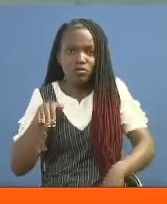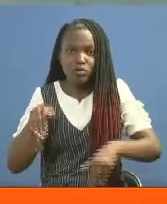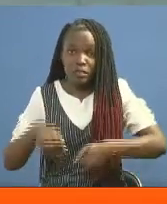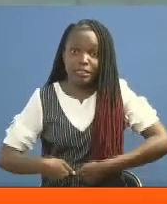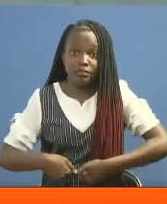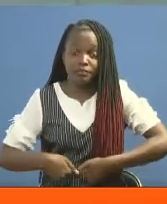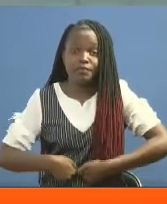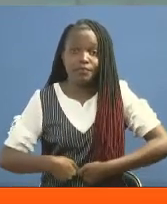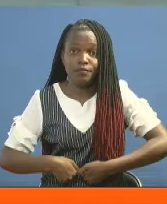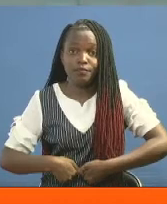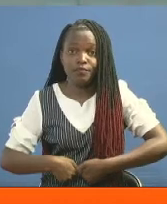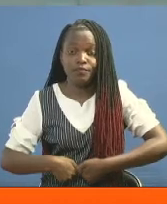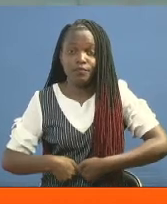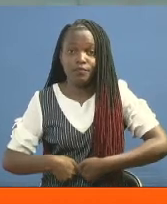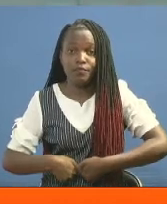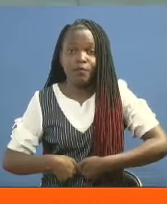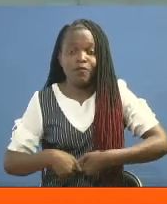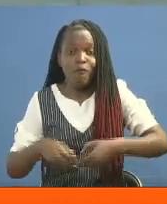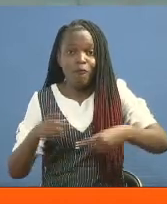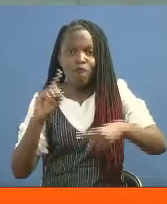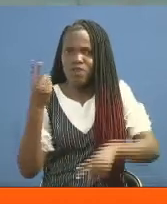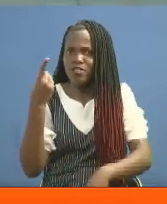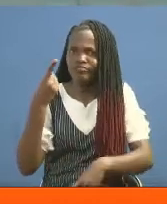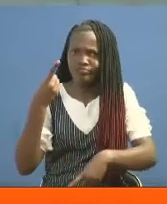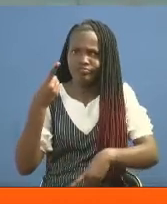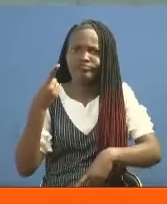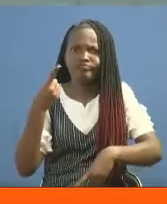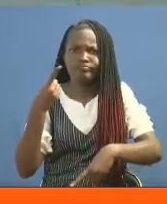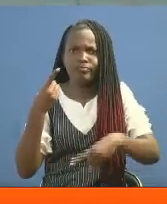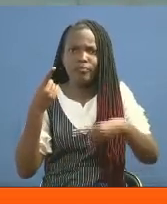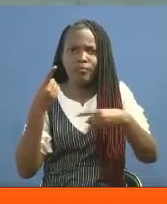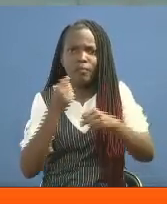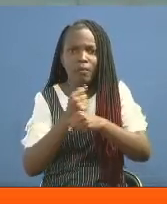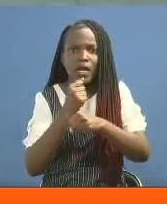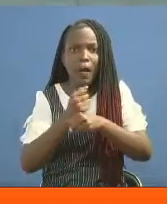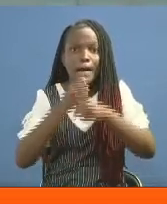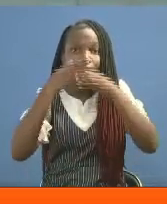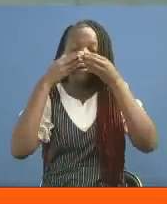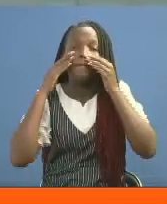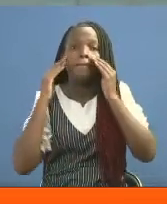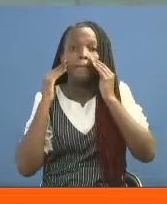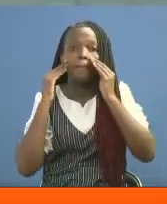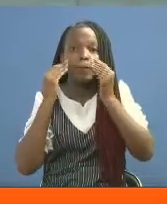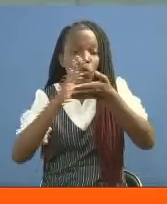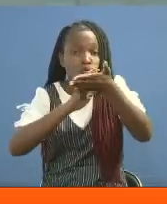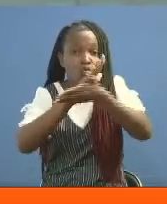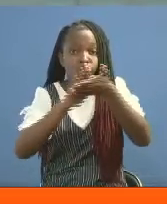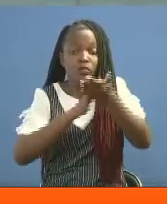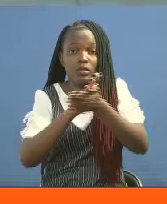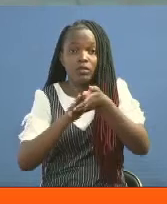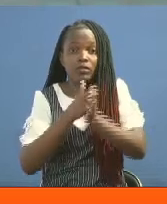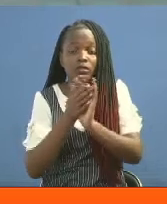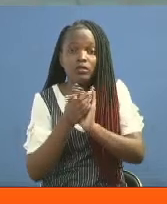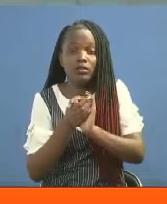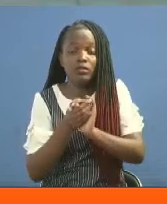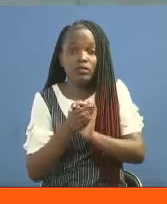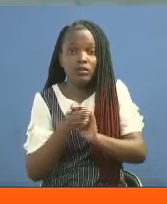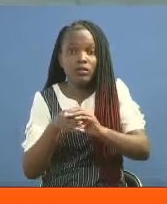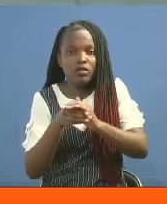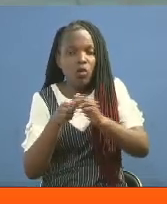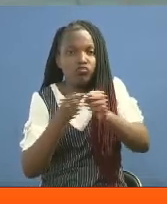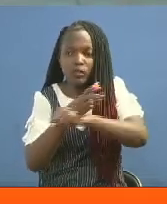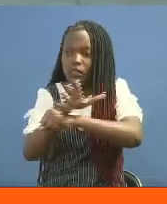teenage mothers, wamekua mustari wambele kutengeneza barakoa sabuni na ata vieuzi, kisha